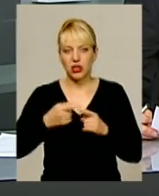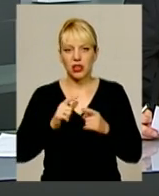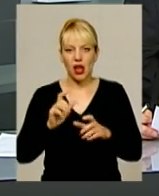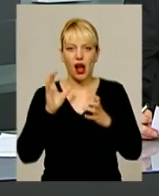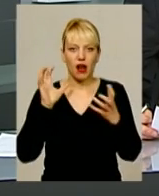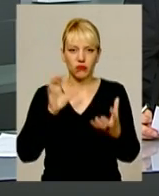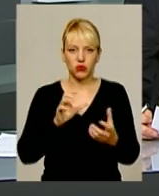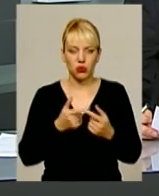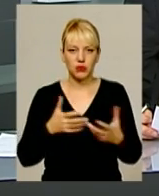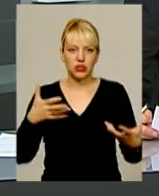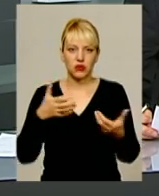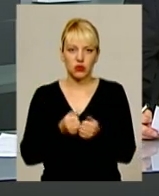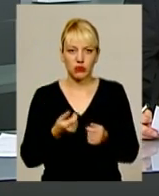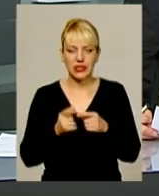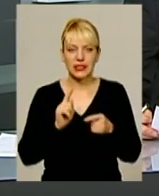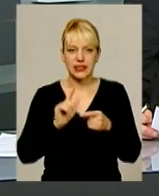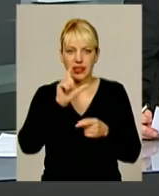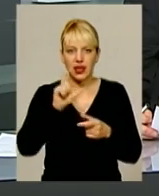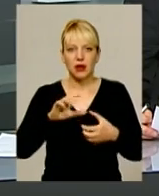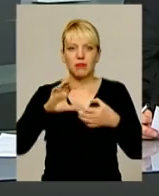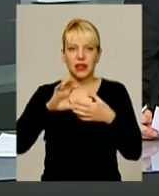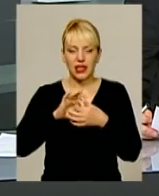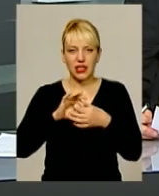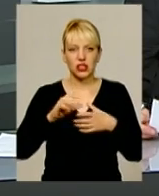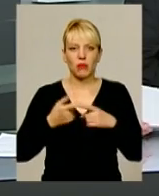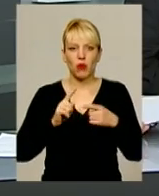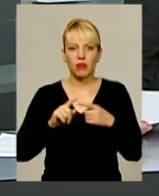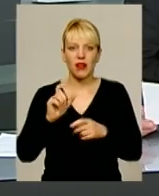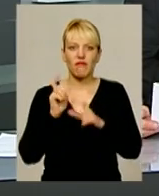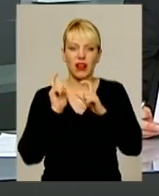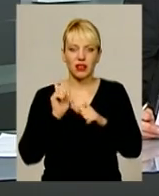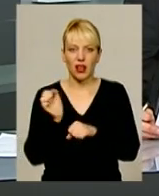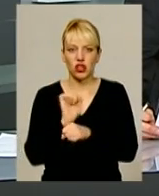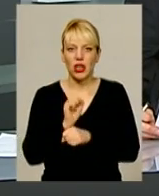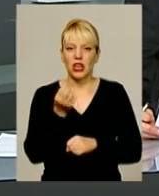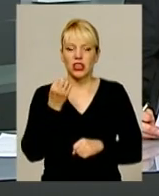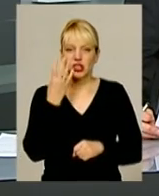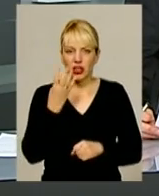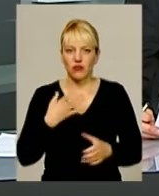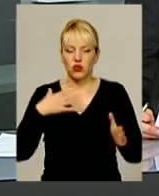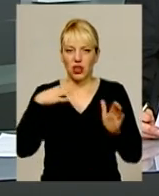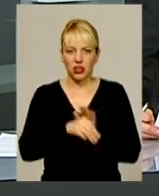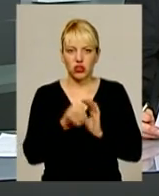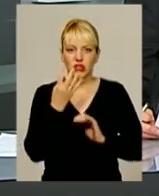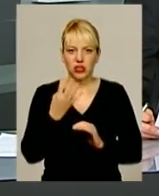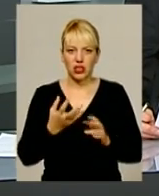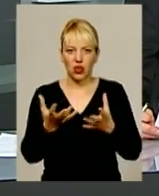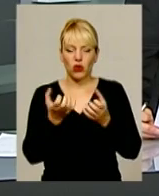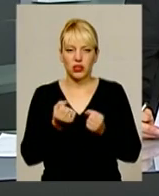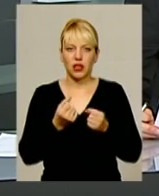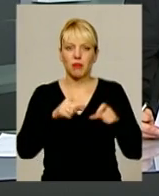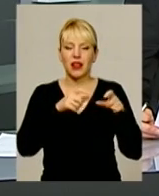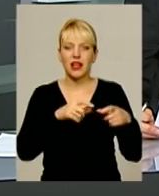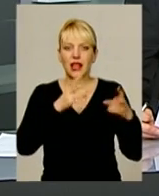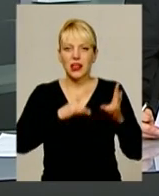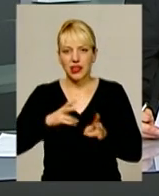зіштовхнувся із причепом вантажівки. Четверо людей загинуло, 14 отримали травми. Водію-іноземцю інкримінують